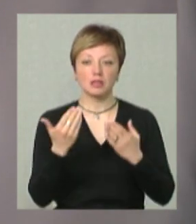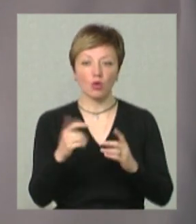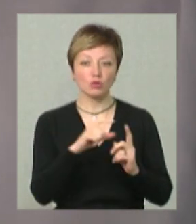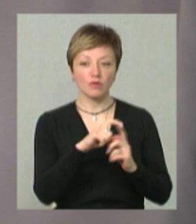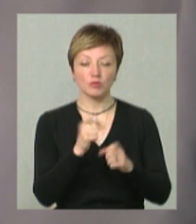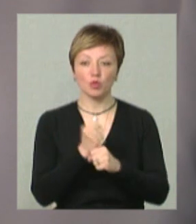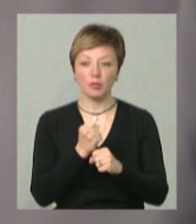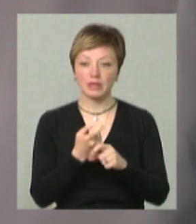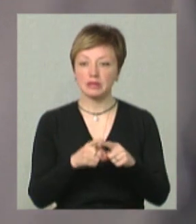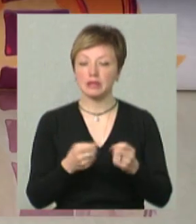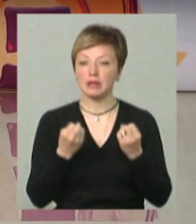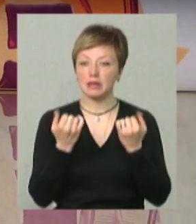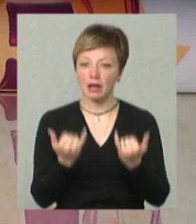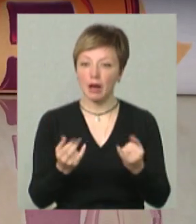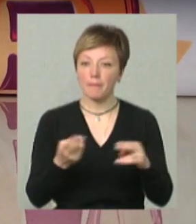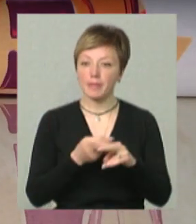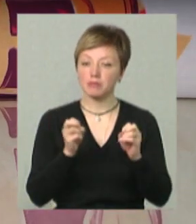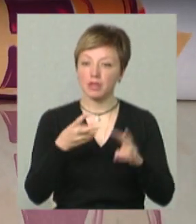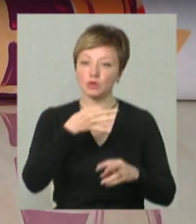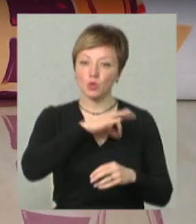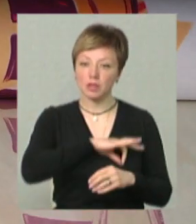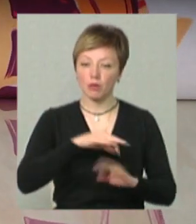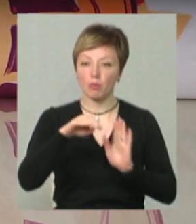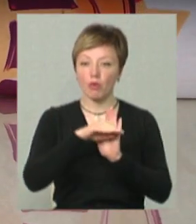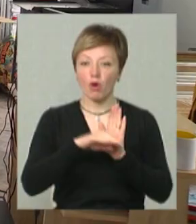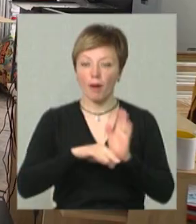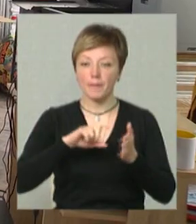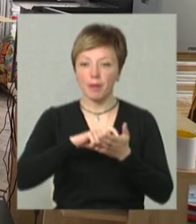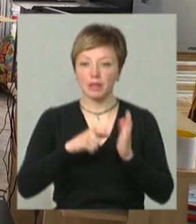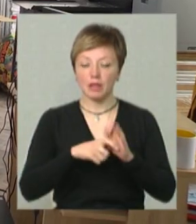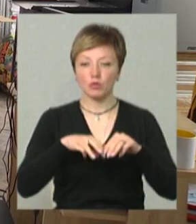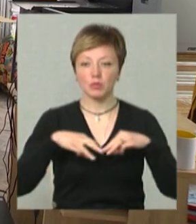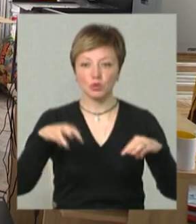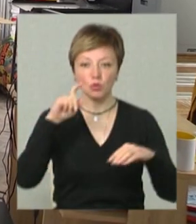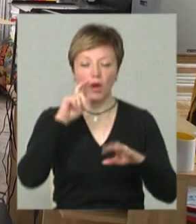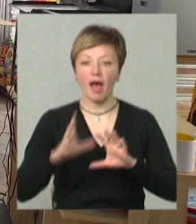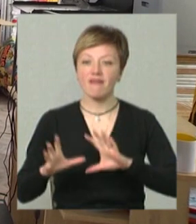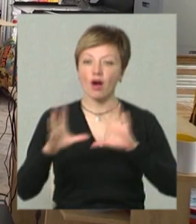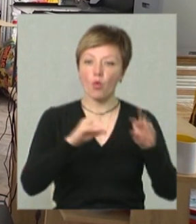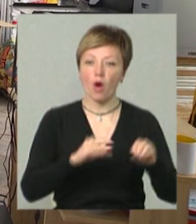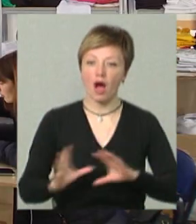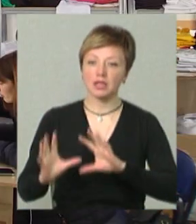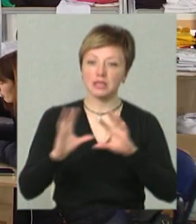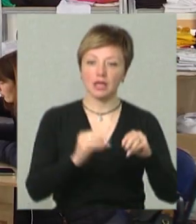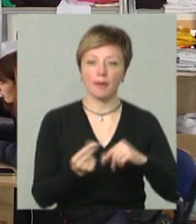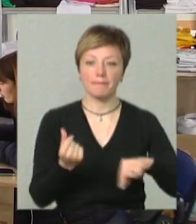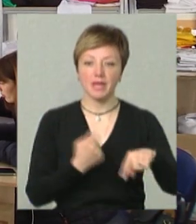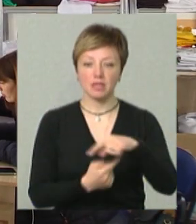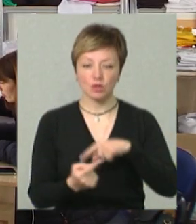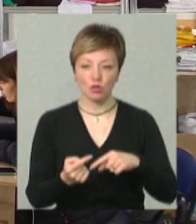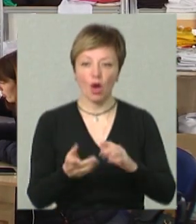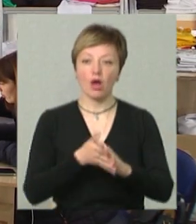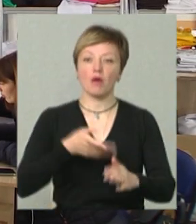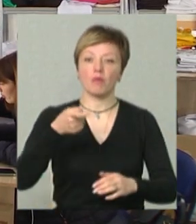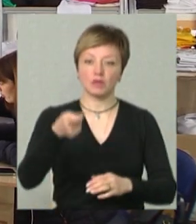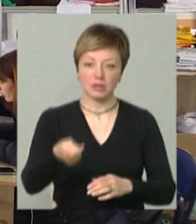словами, зробили це для безпеки. Скористалися програмою від Кабінету міністрів України «Евакуація бізнесу». Подали заявку,